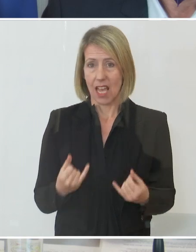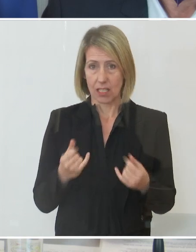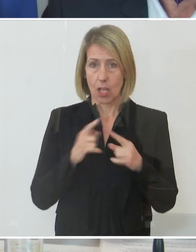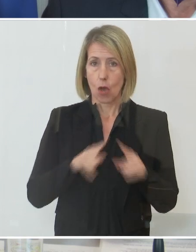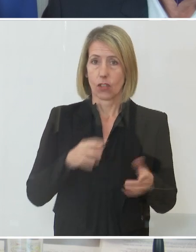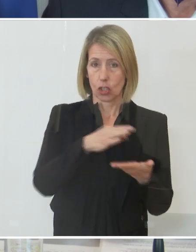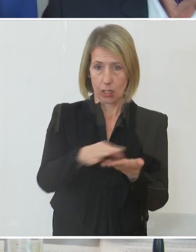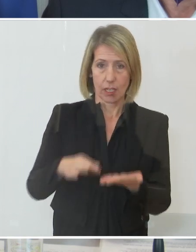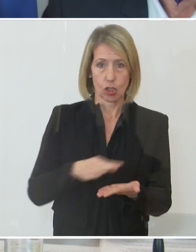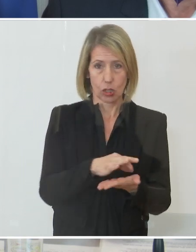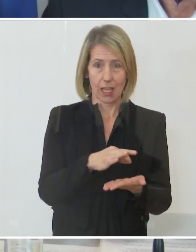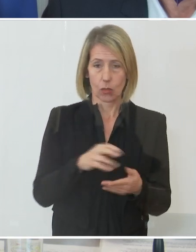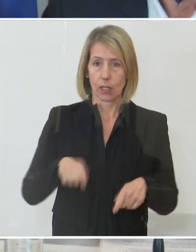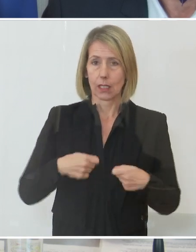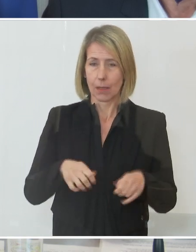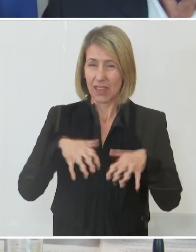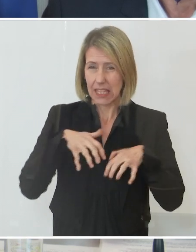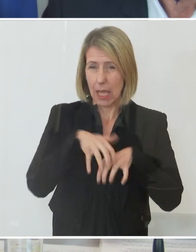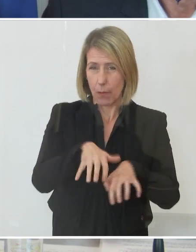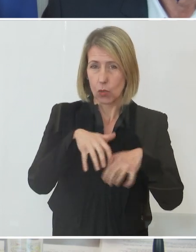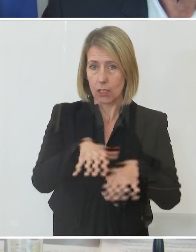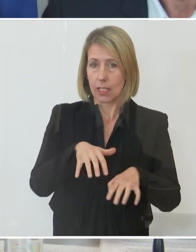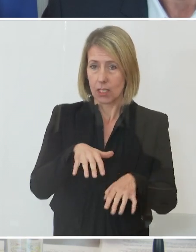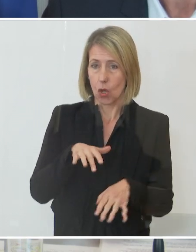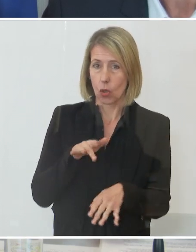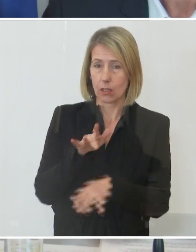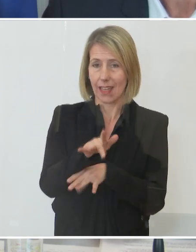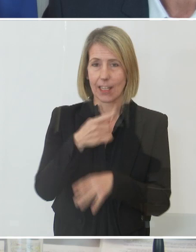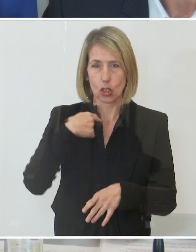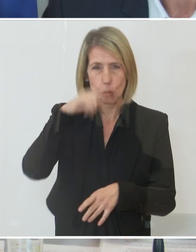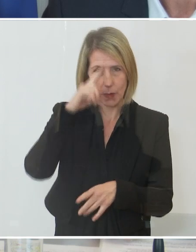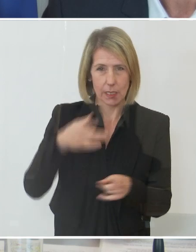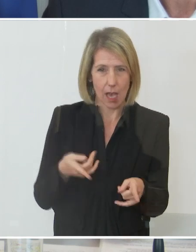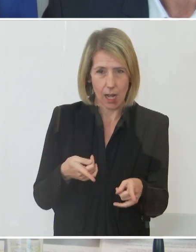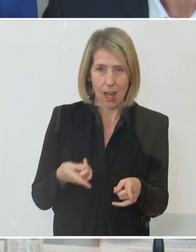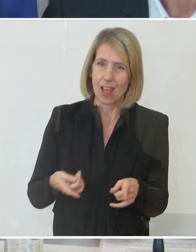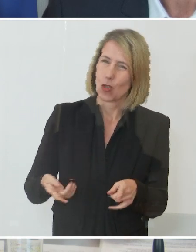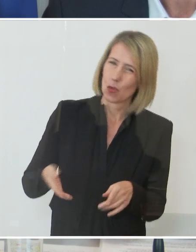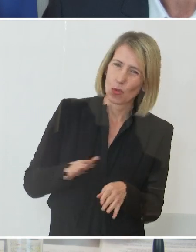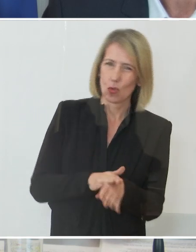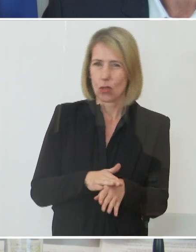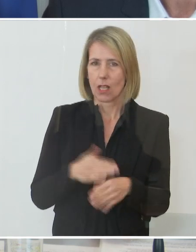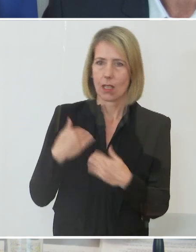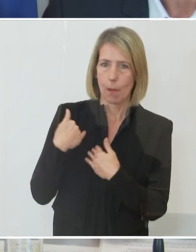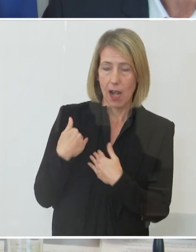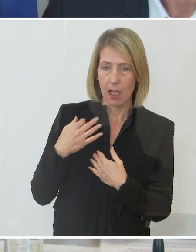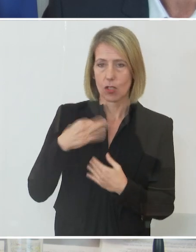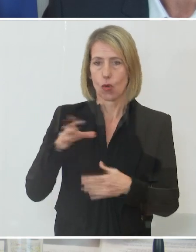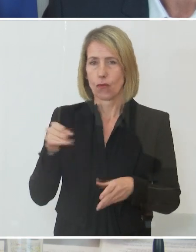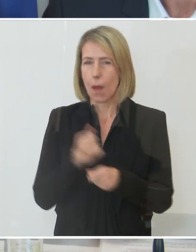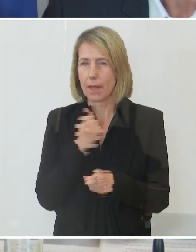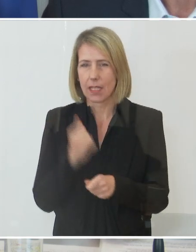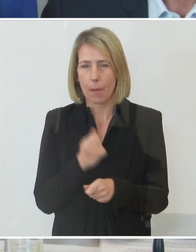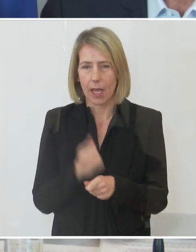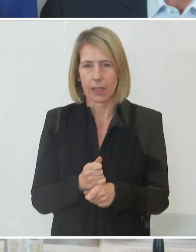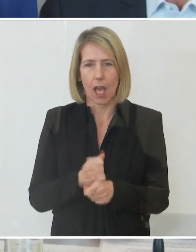Standorten Demonstrationen vor Spitälern gibt und damit eine zusätzliche Belastung auch für diese Mitarbeiterinnen und Mitarbeiter